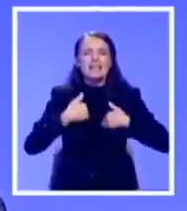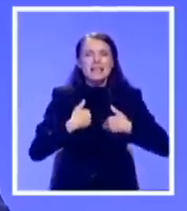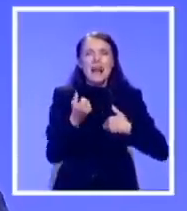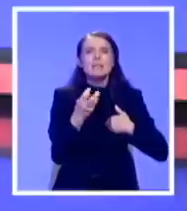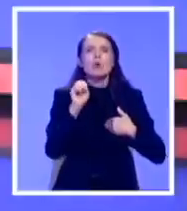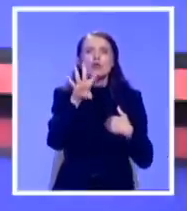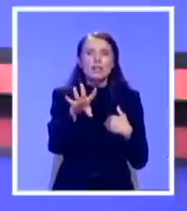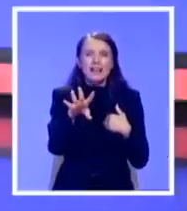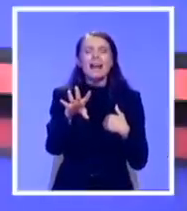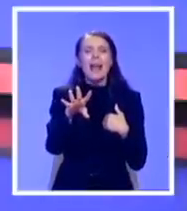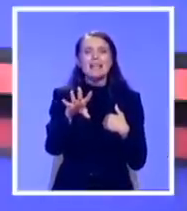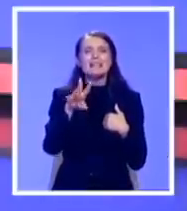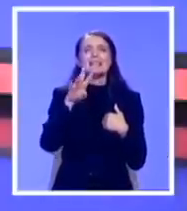Hvala što ste bili naš gost. Hvala vam.